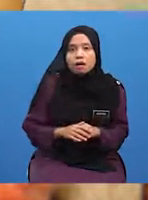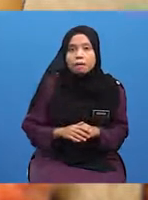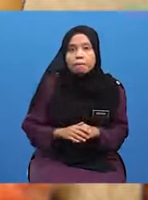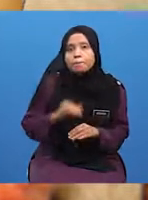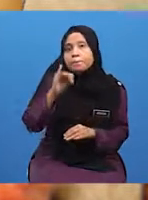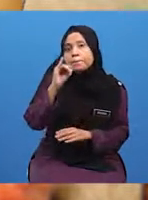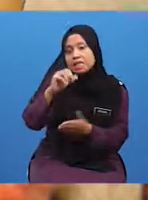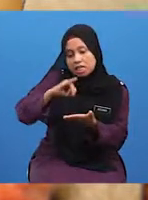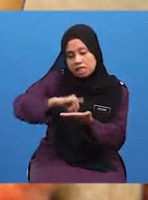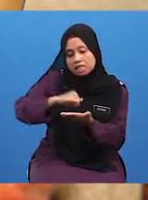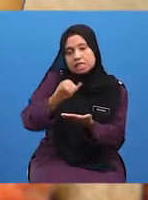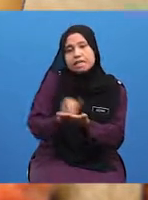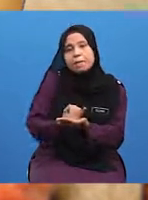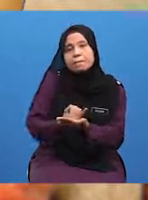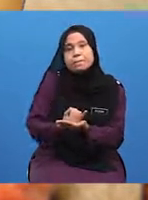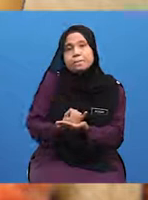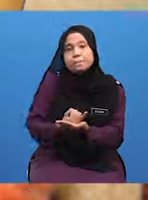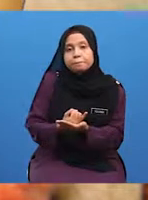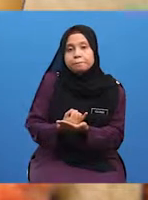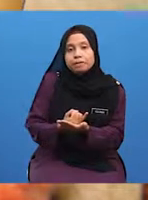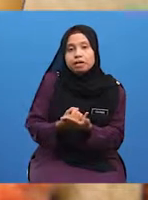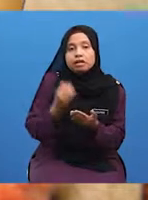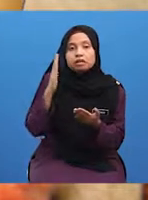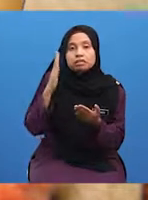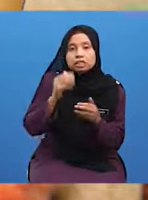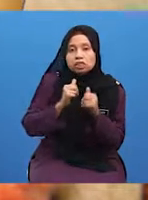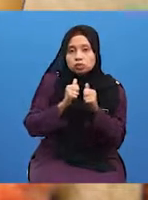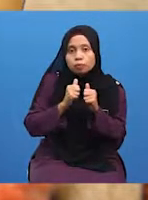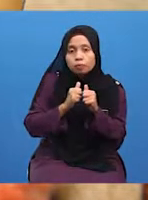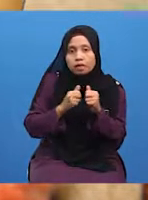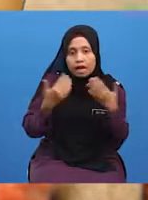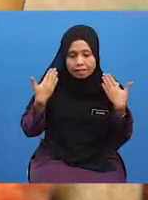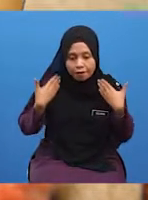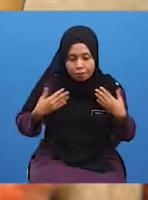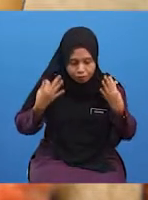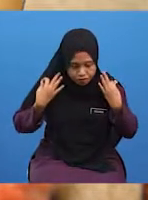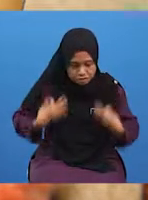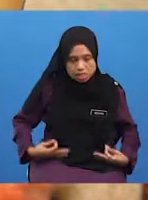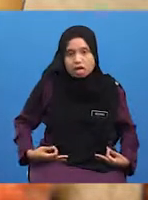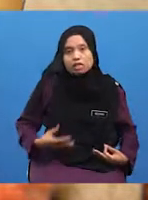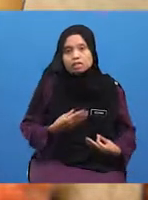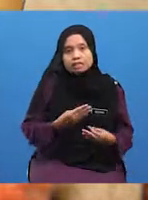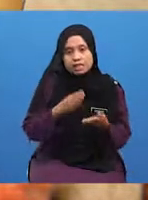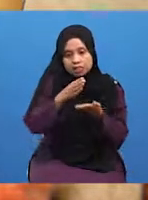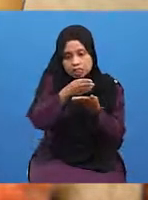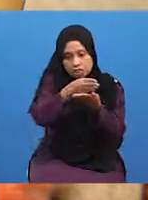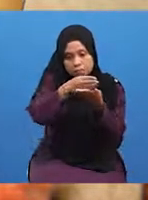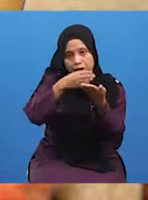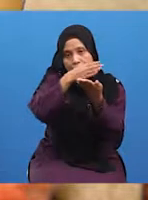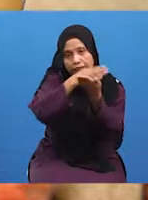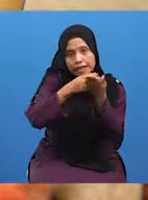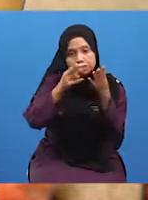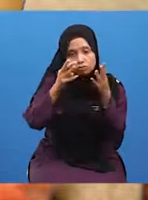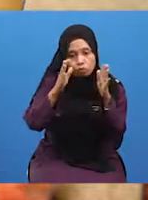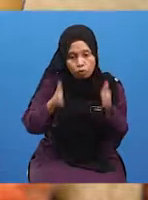iklim mempengaruhi keadaan fizikal dan struktur tubuh sesuatu